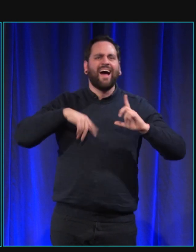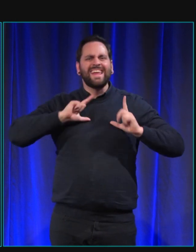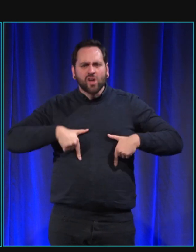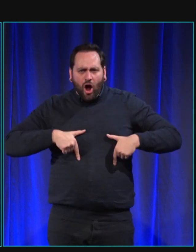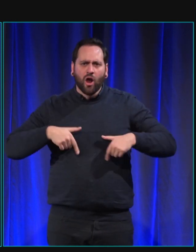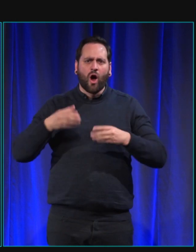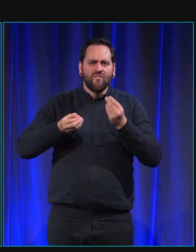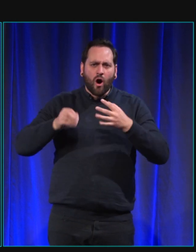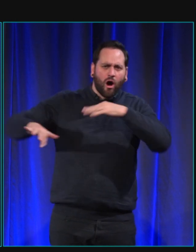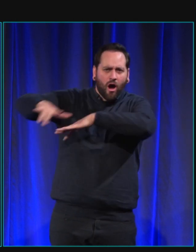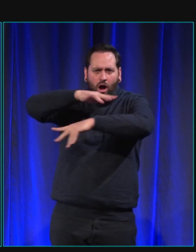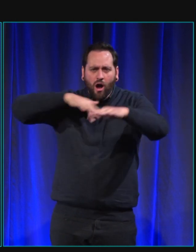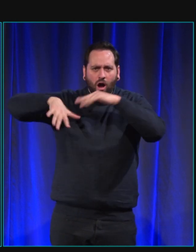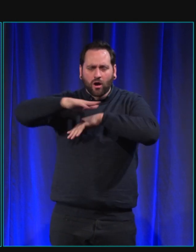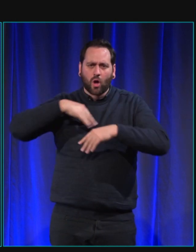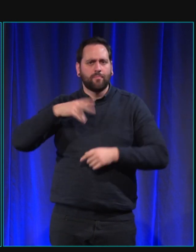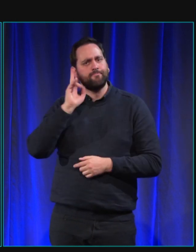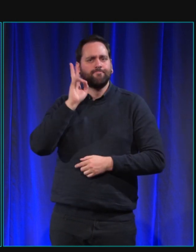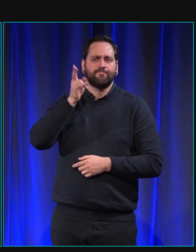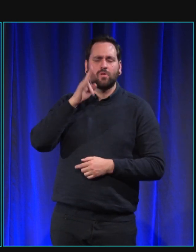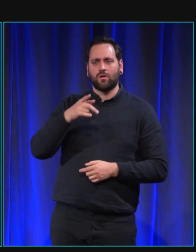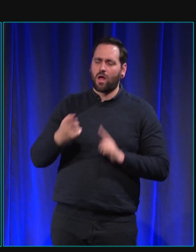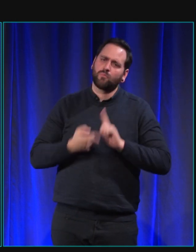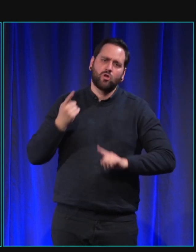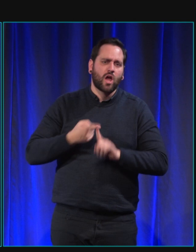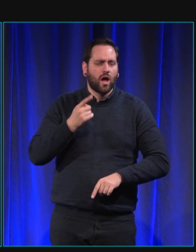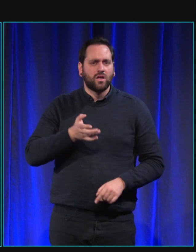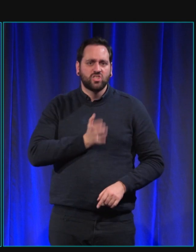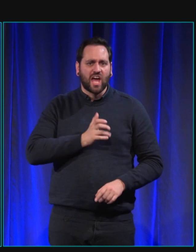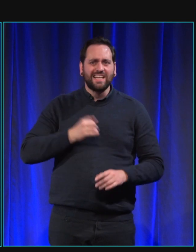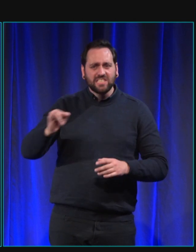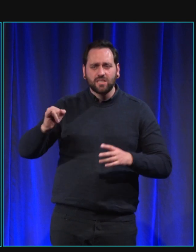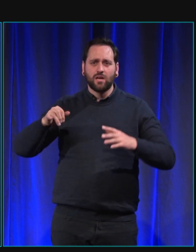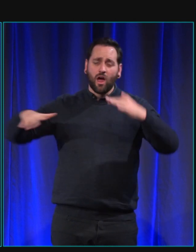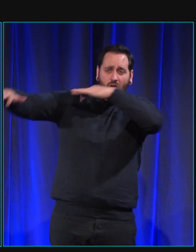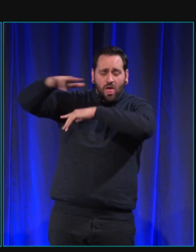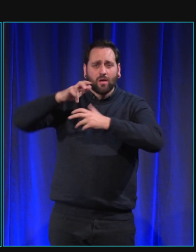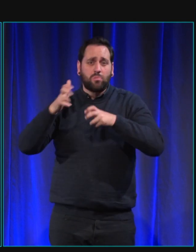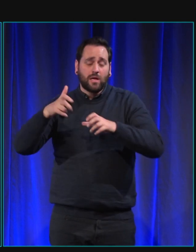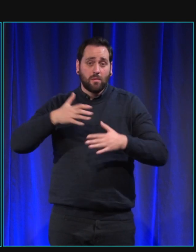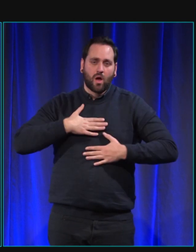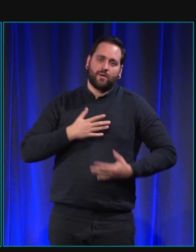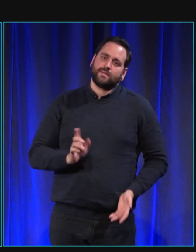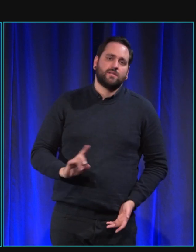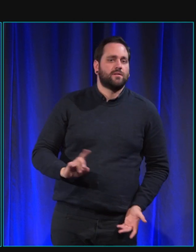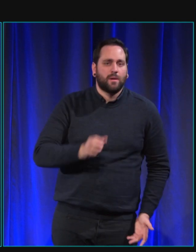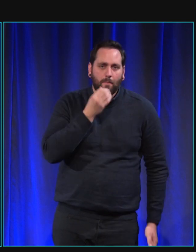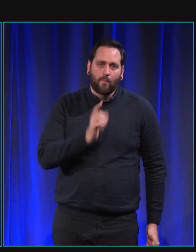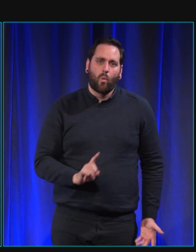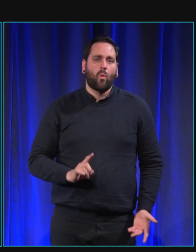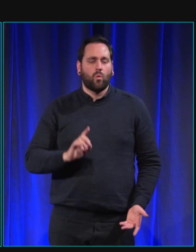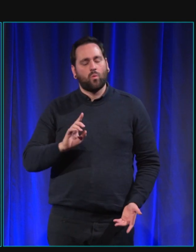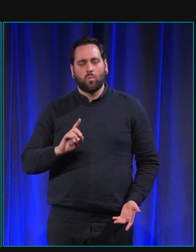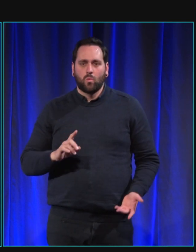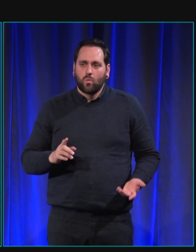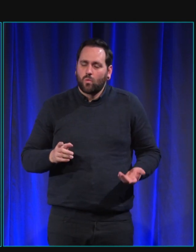des enfants parce qu'il que ce soit des chiens qui n'aient pas peur donc s'ils ont peur mais effectivement après c'est